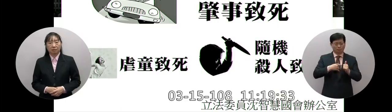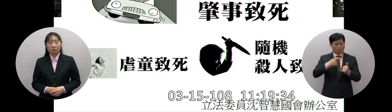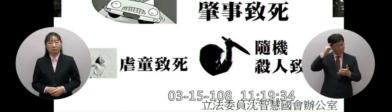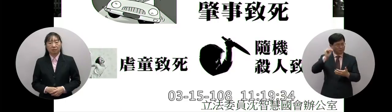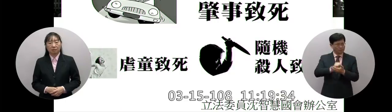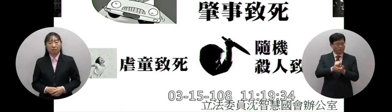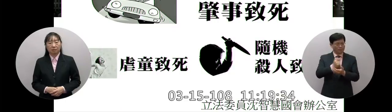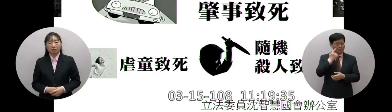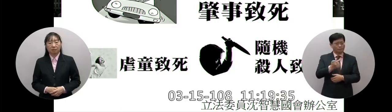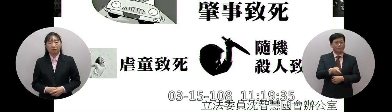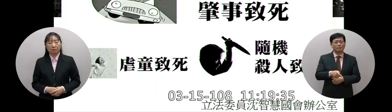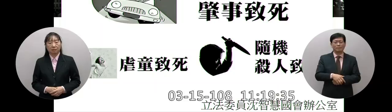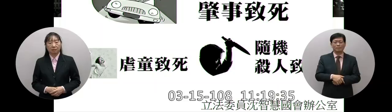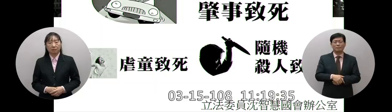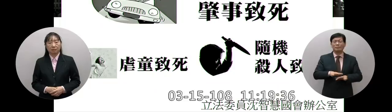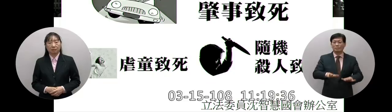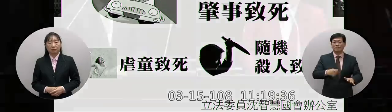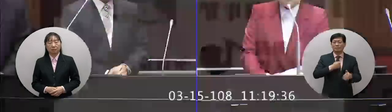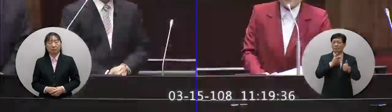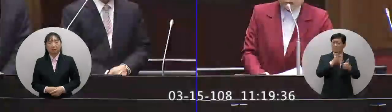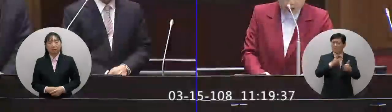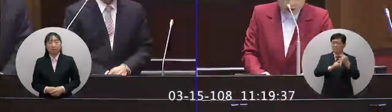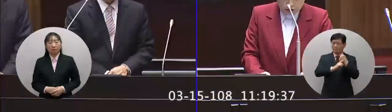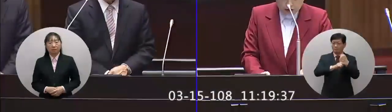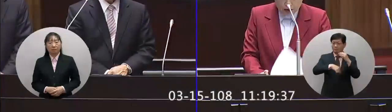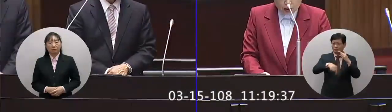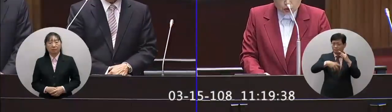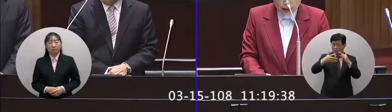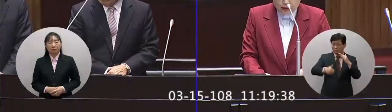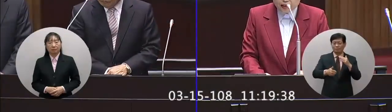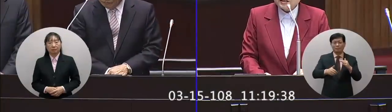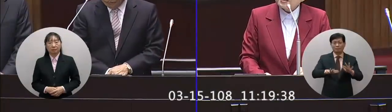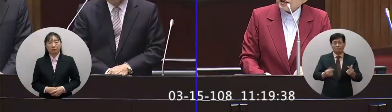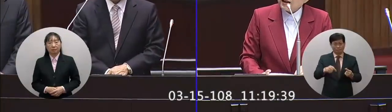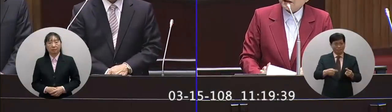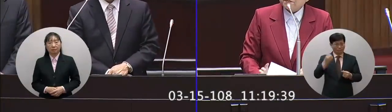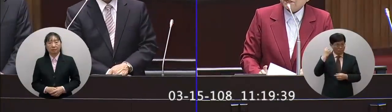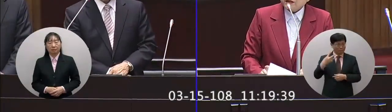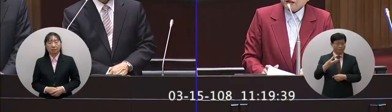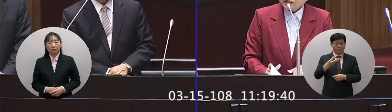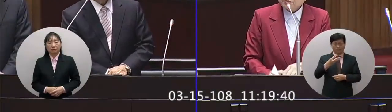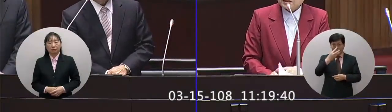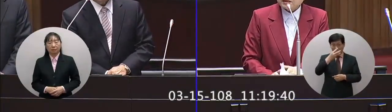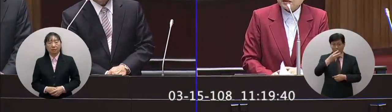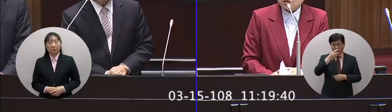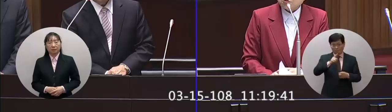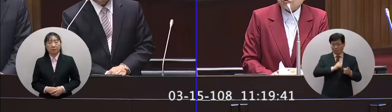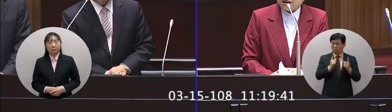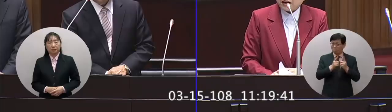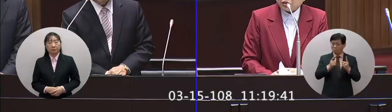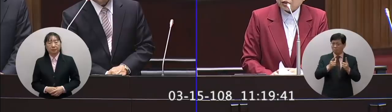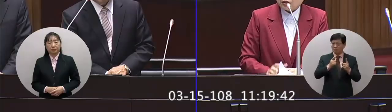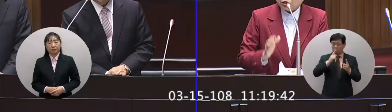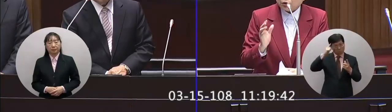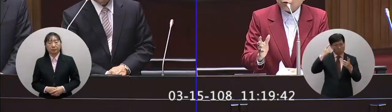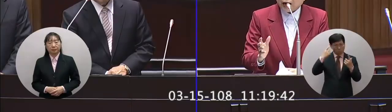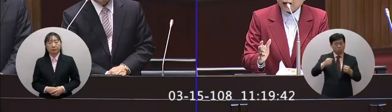中的大患所以我想來今天請教於院長的就是對這些新傷害你贊不贊成用